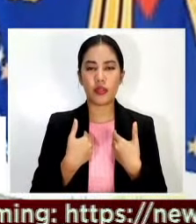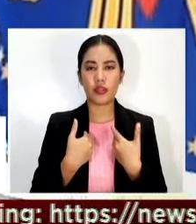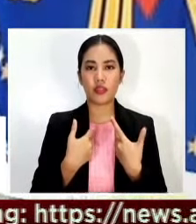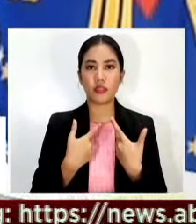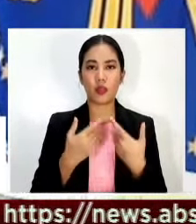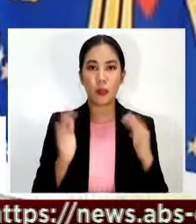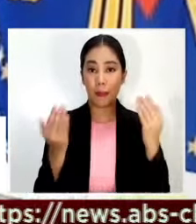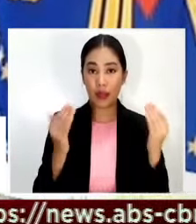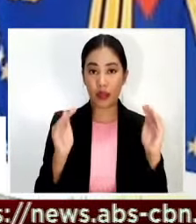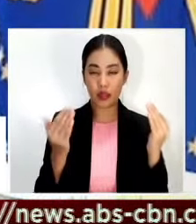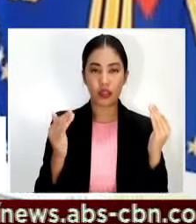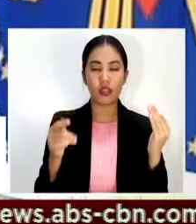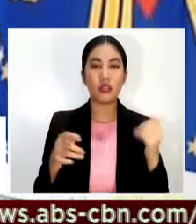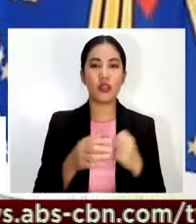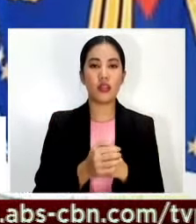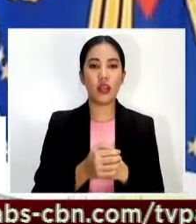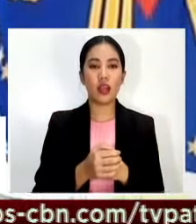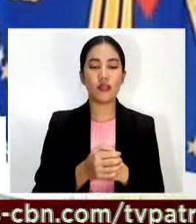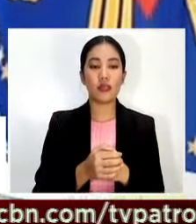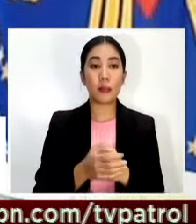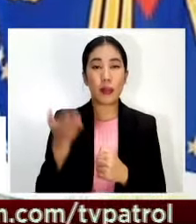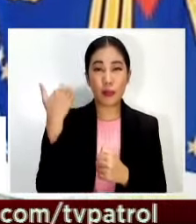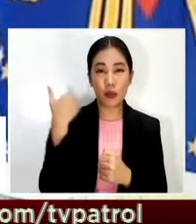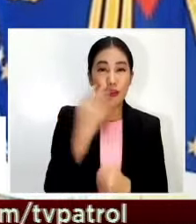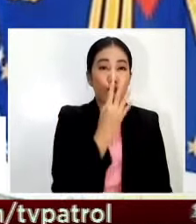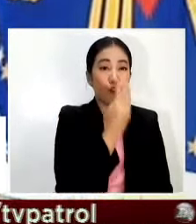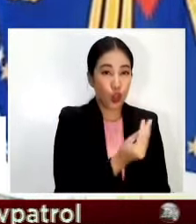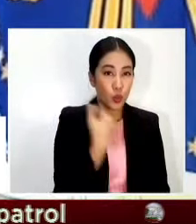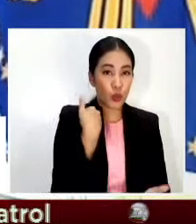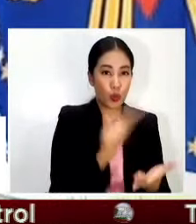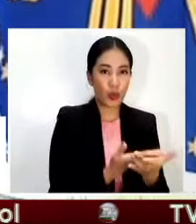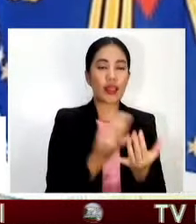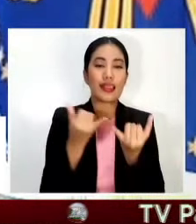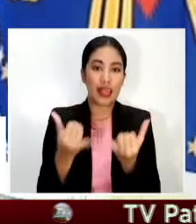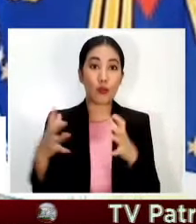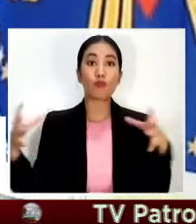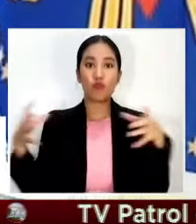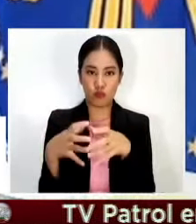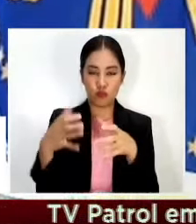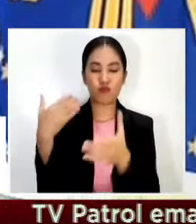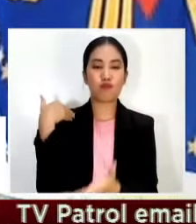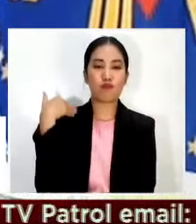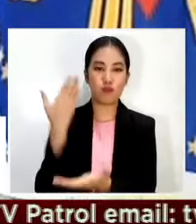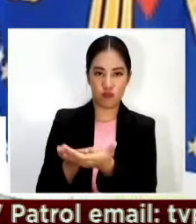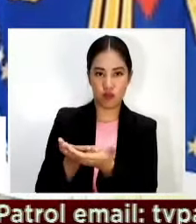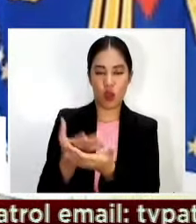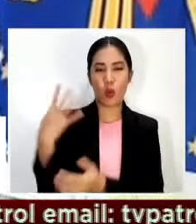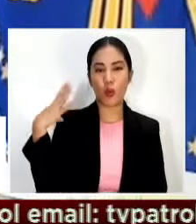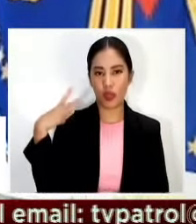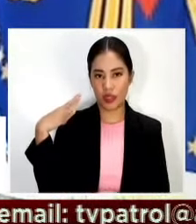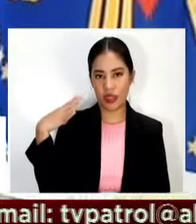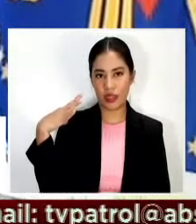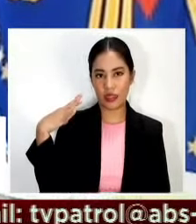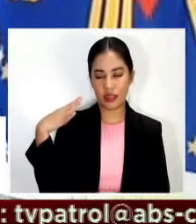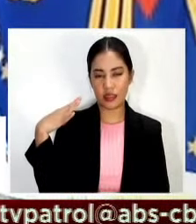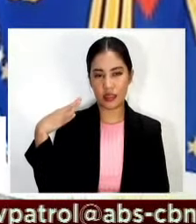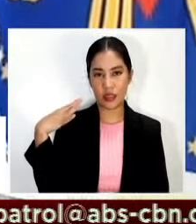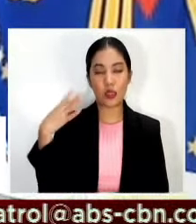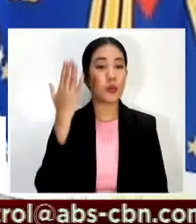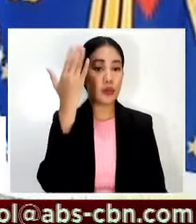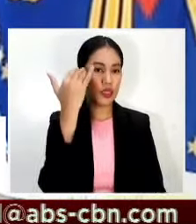buong bulyom bulyom na So maghintay lang kayo because these things must be distributed